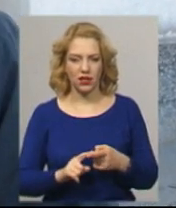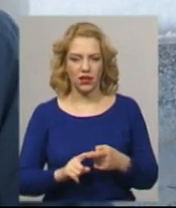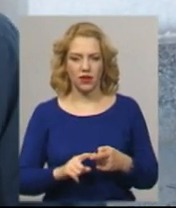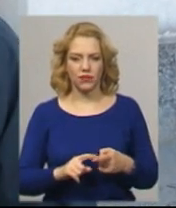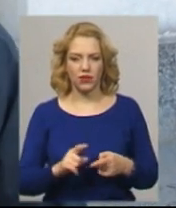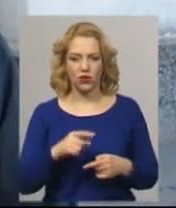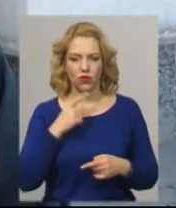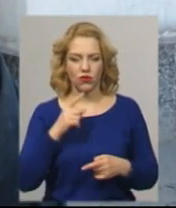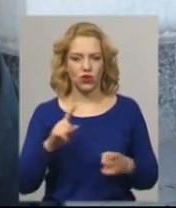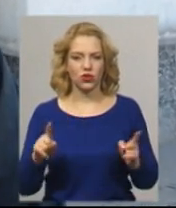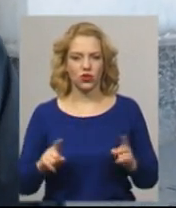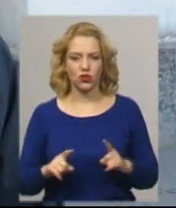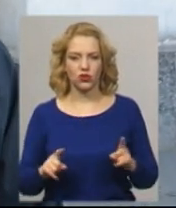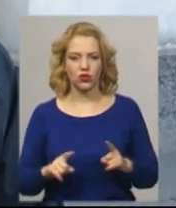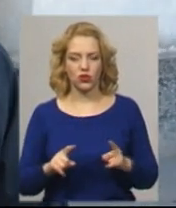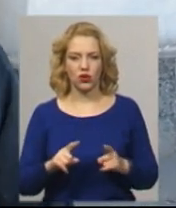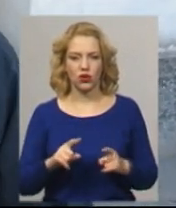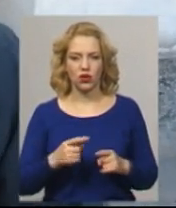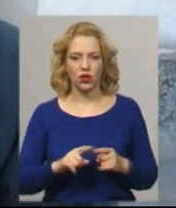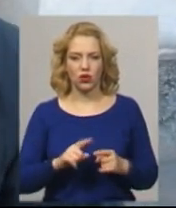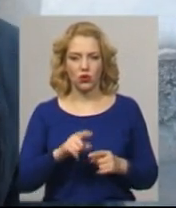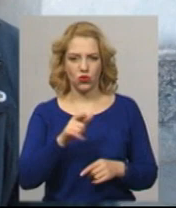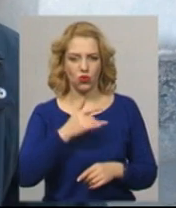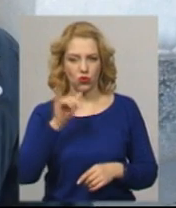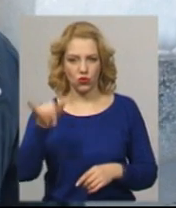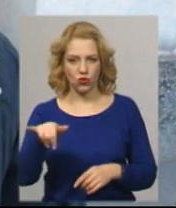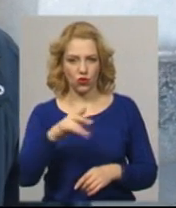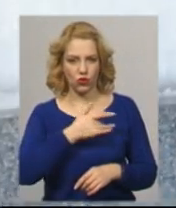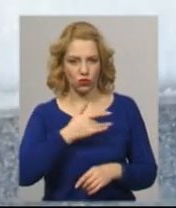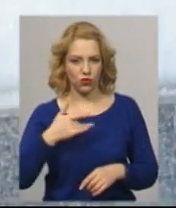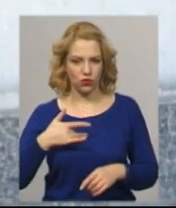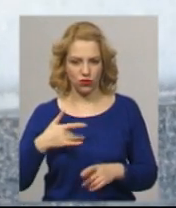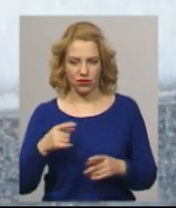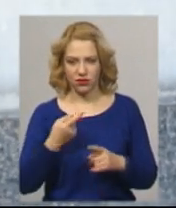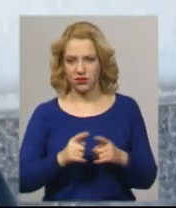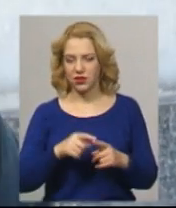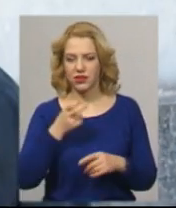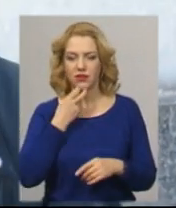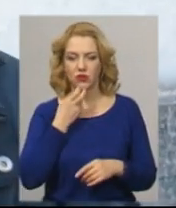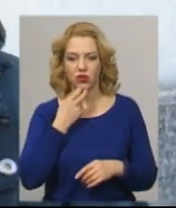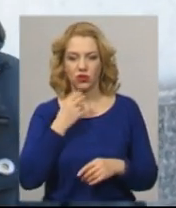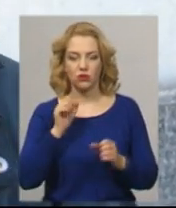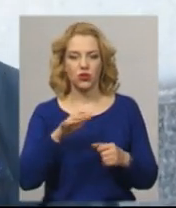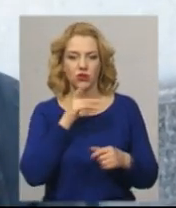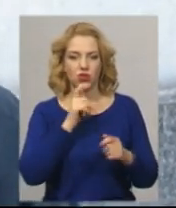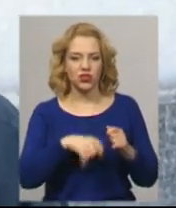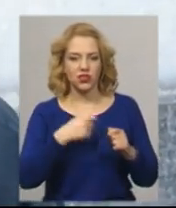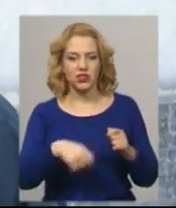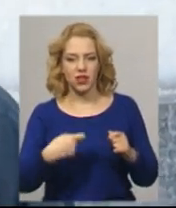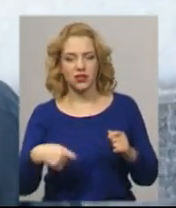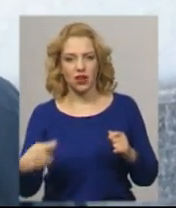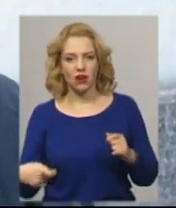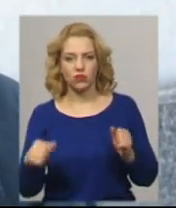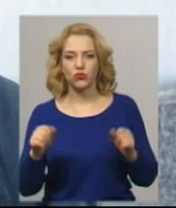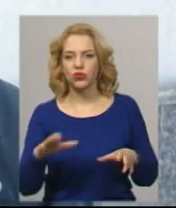Говори, що в нього туберкульозно, це смішно, він стрім не веде. Відтягує час, може шукає якісь моменти, як би